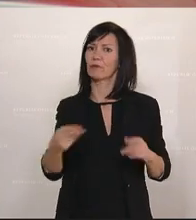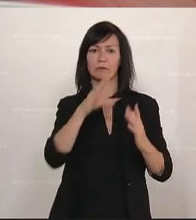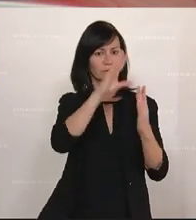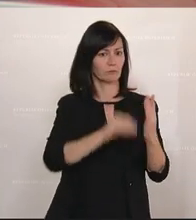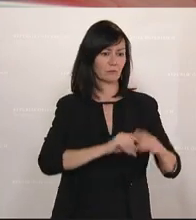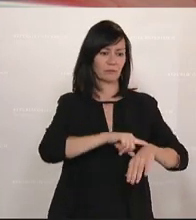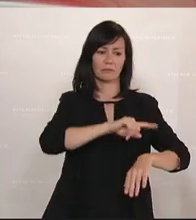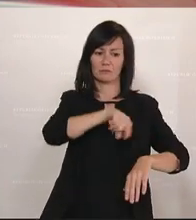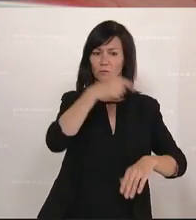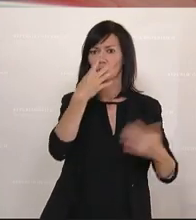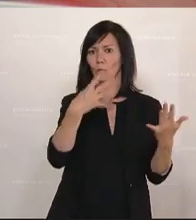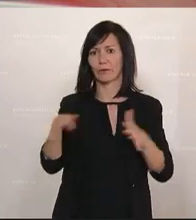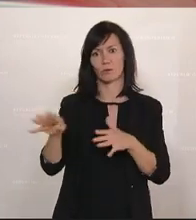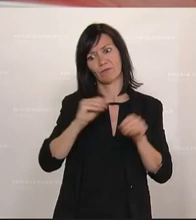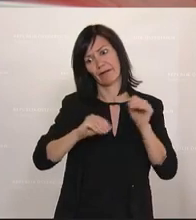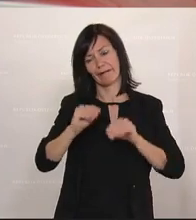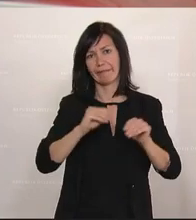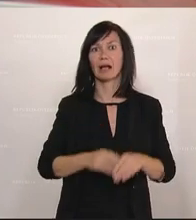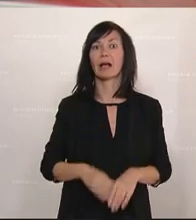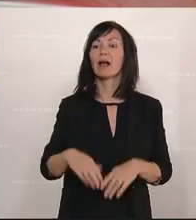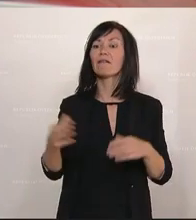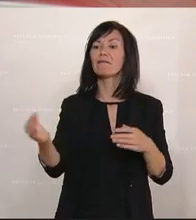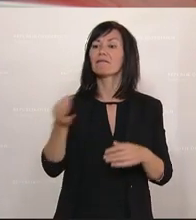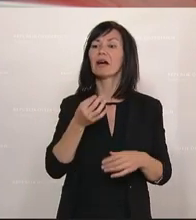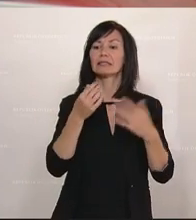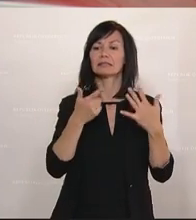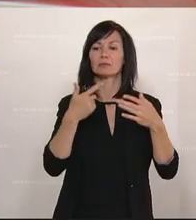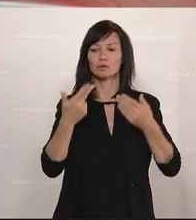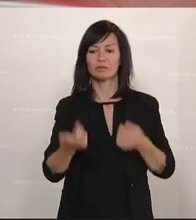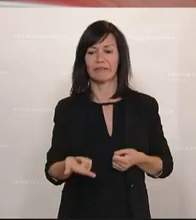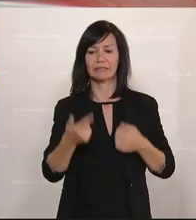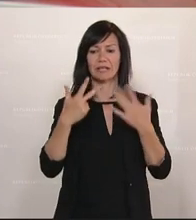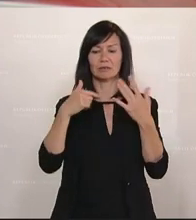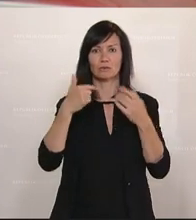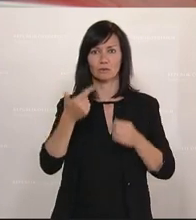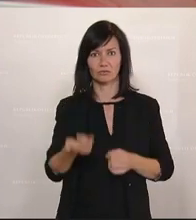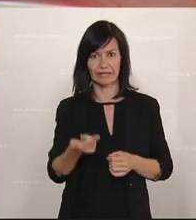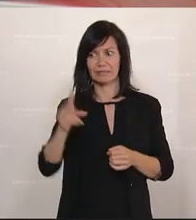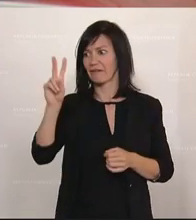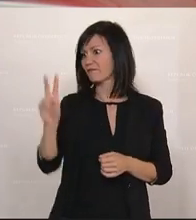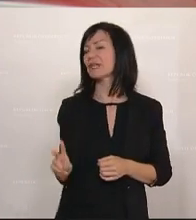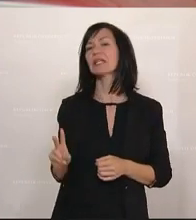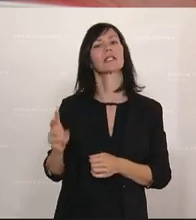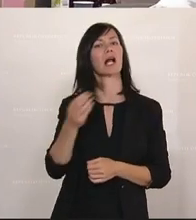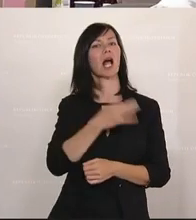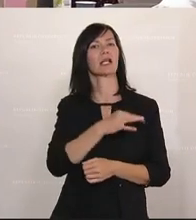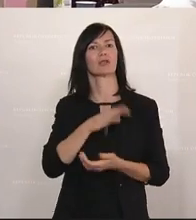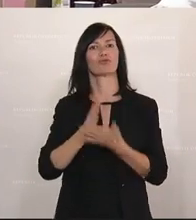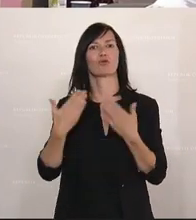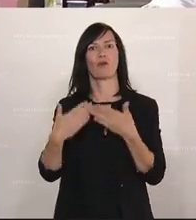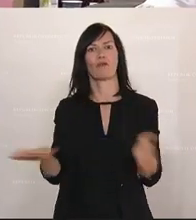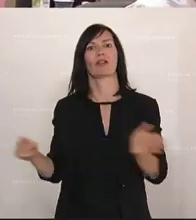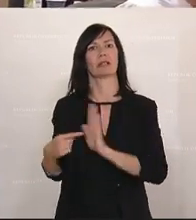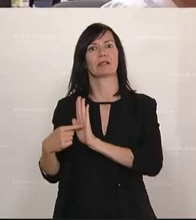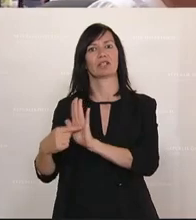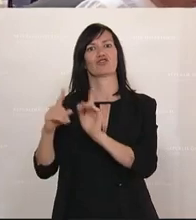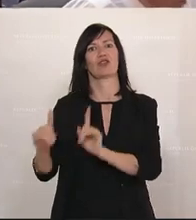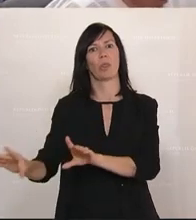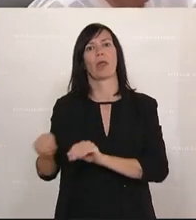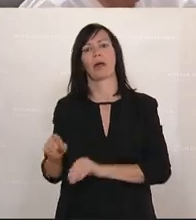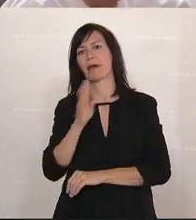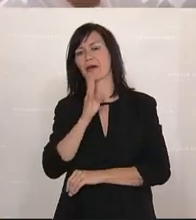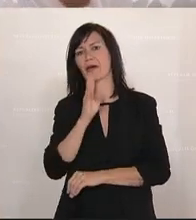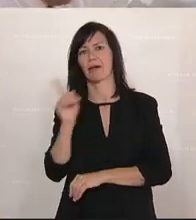Zu den Fragen 27 und 28. Dazu hat der Vizekanzler bereits öffentlich Stellung genommen. Zu den Fragen